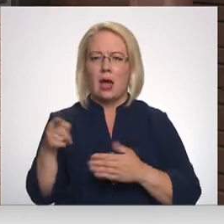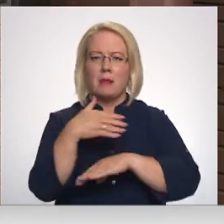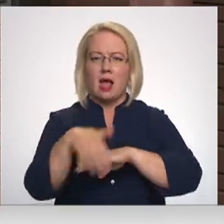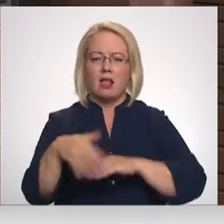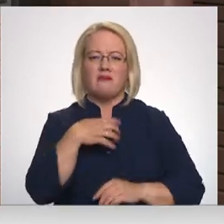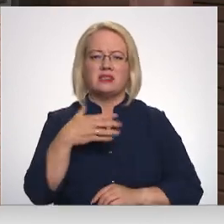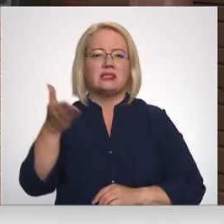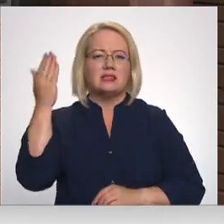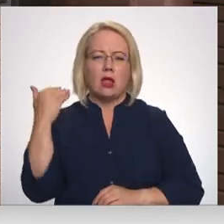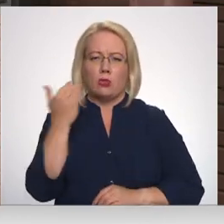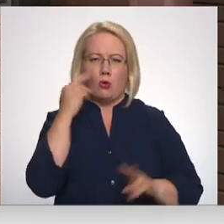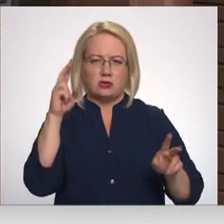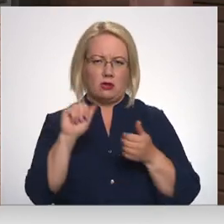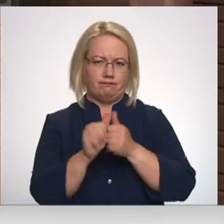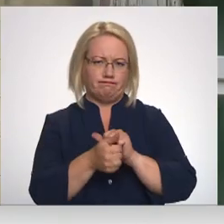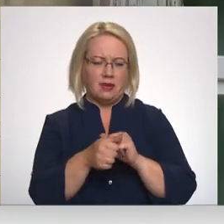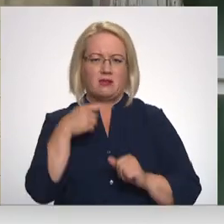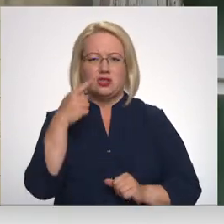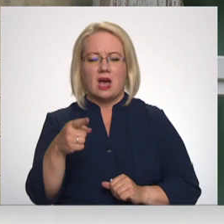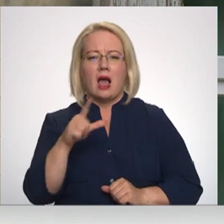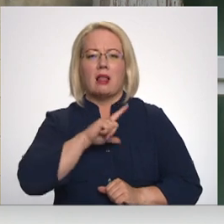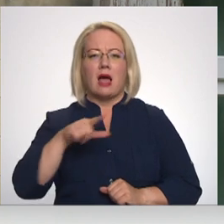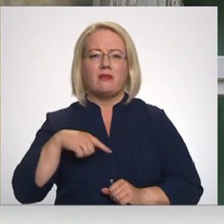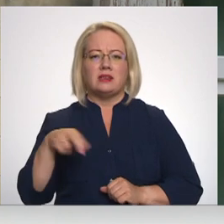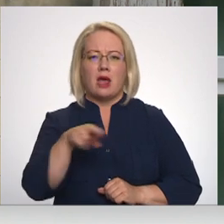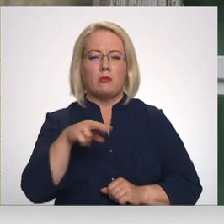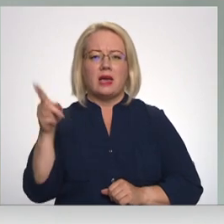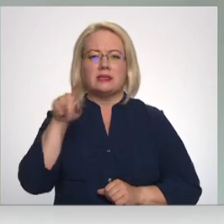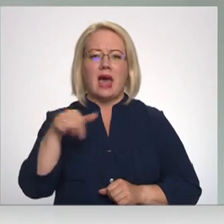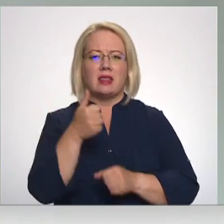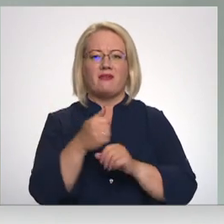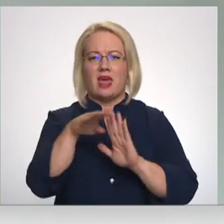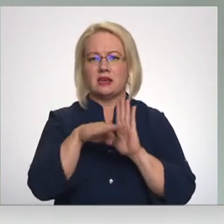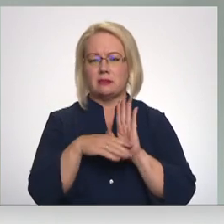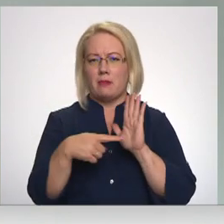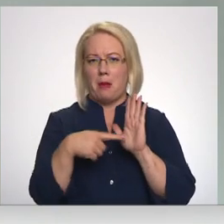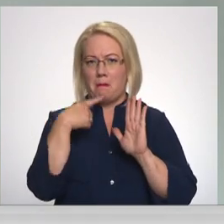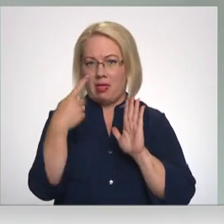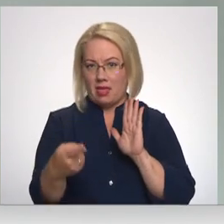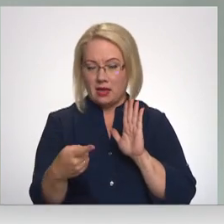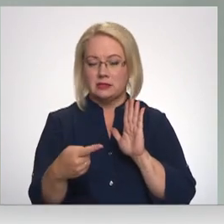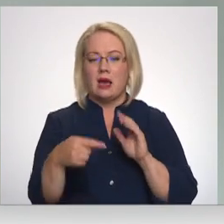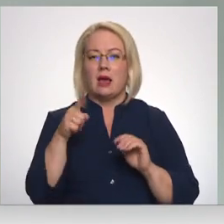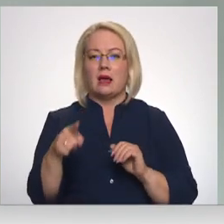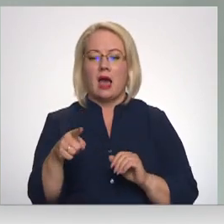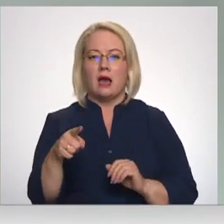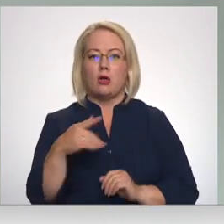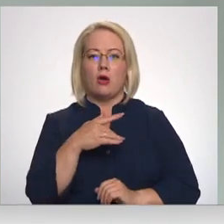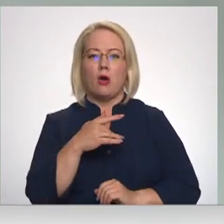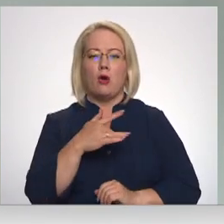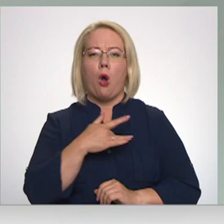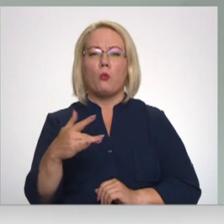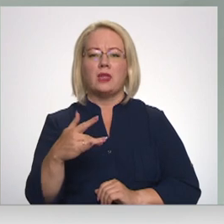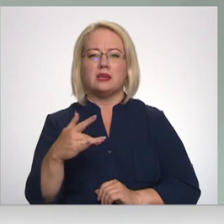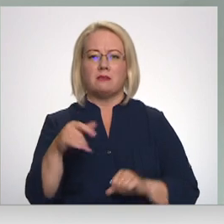nosaukumi. Viņš atcaucas uz Latvijas Republikas satversmē teikto. Satversmes preambulē noteikti komunismu režīmu nosodījums.